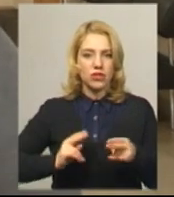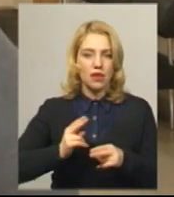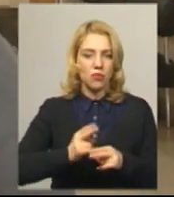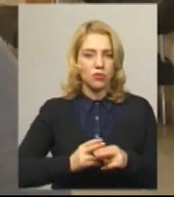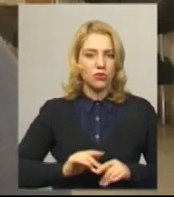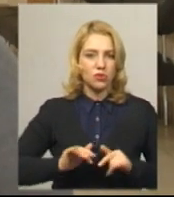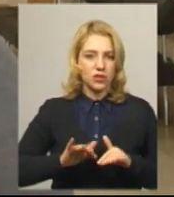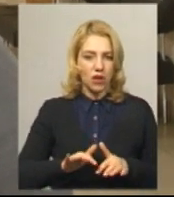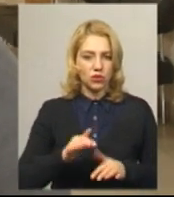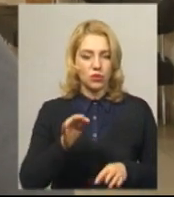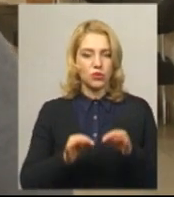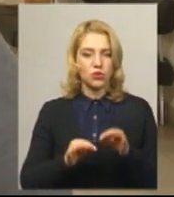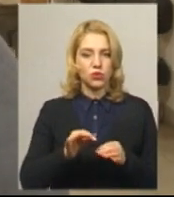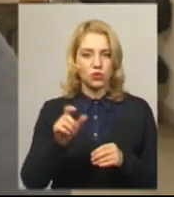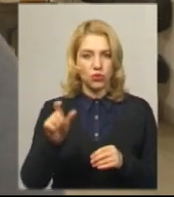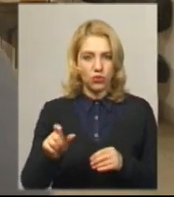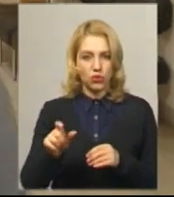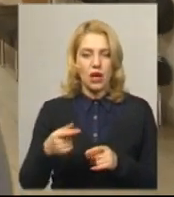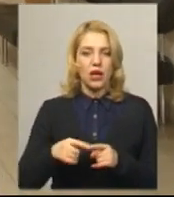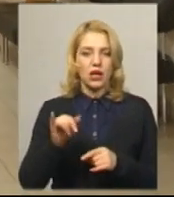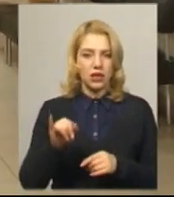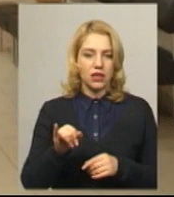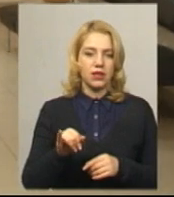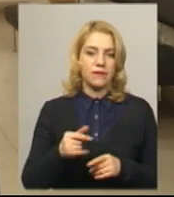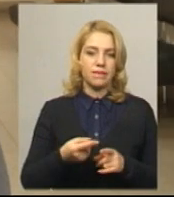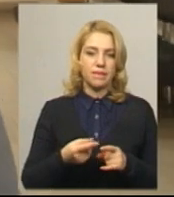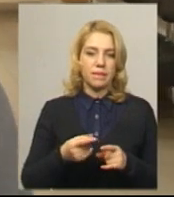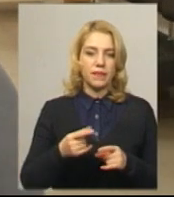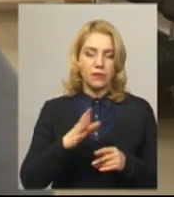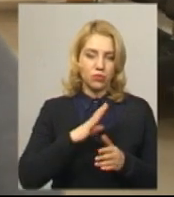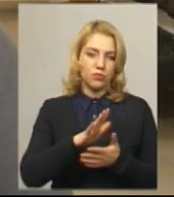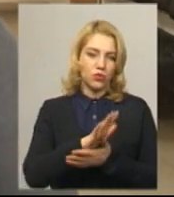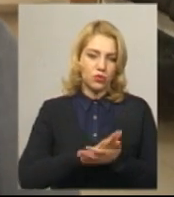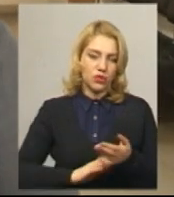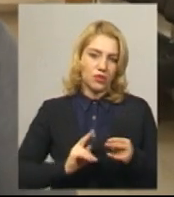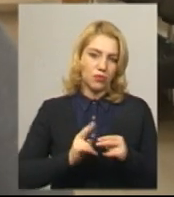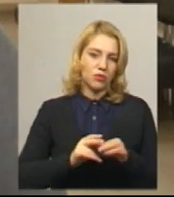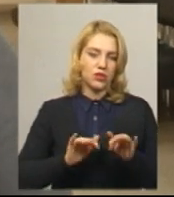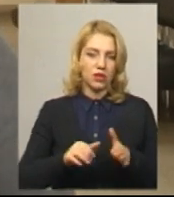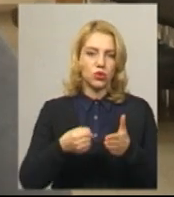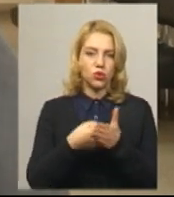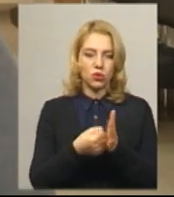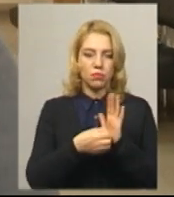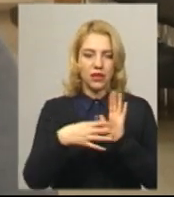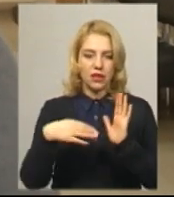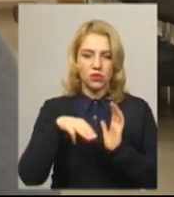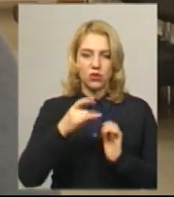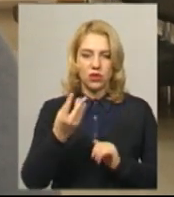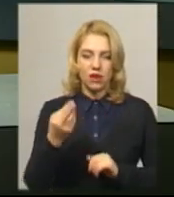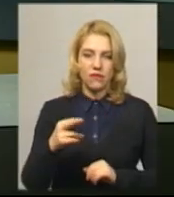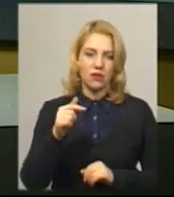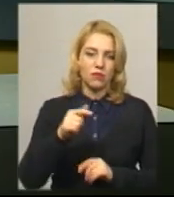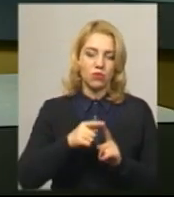підсудному. В результаті запобіжний заход було продовжено до 15 травня поточного року.